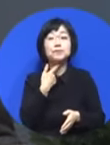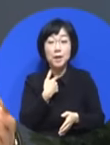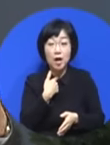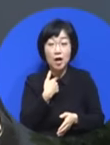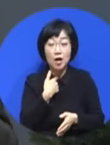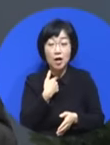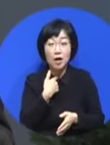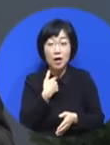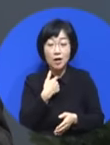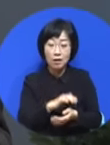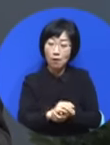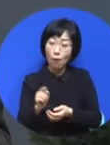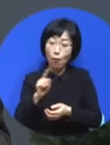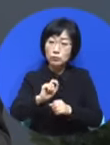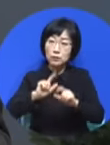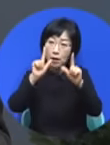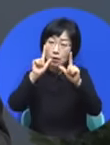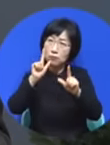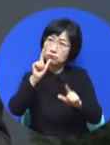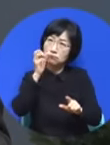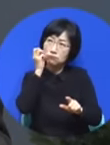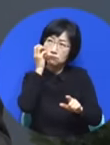어느 날 이상한 응답이 왔어요.